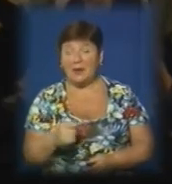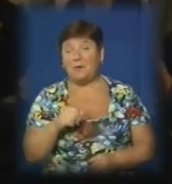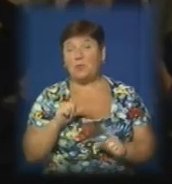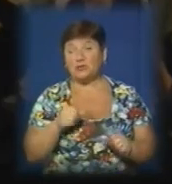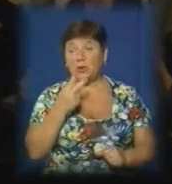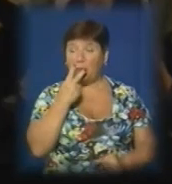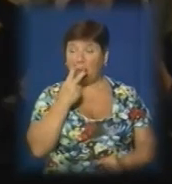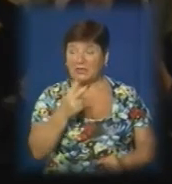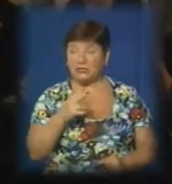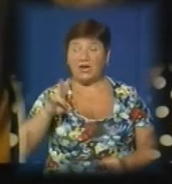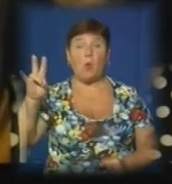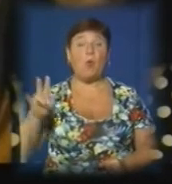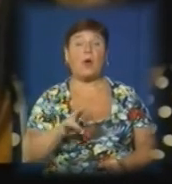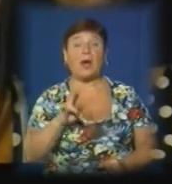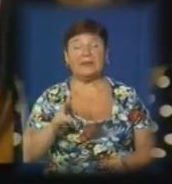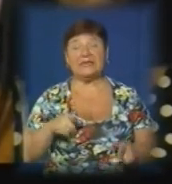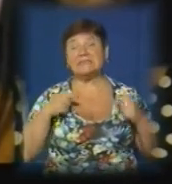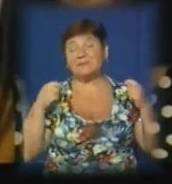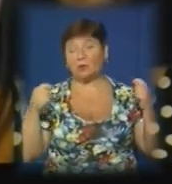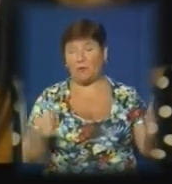можна побачити у храмах на святковій літургії.